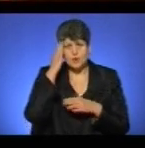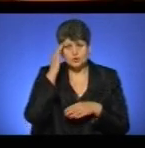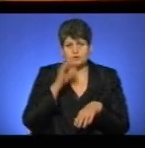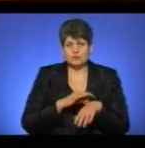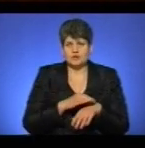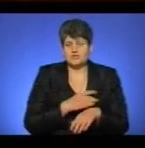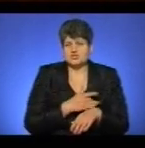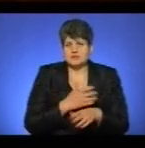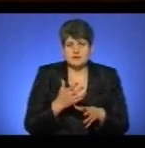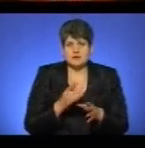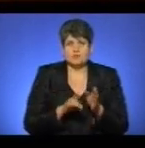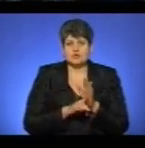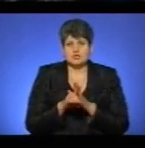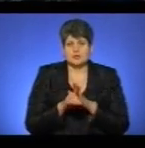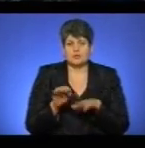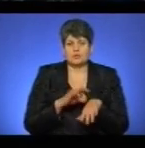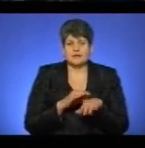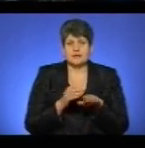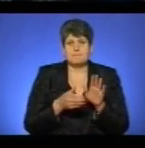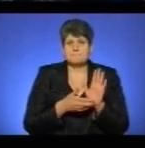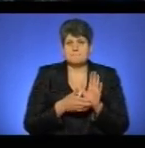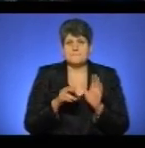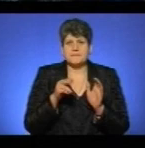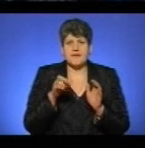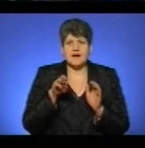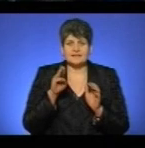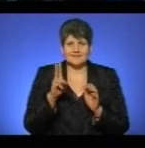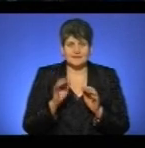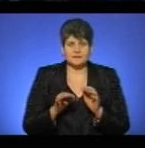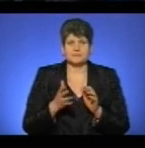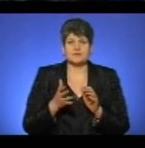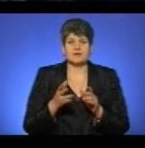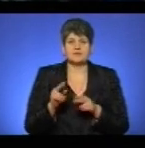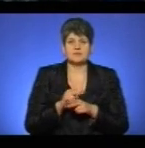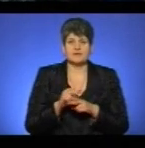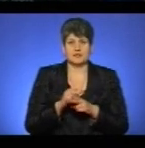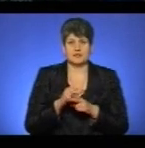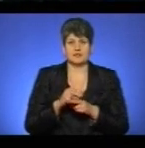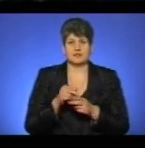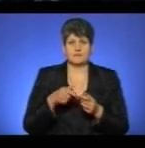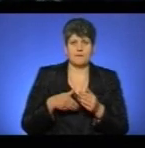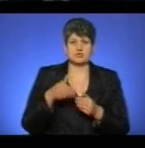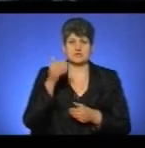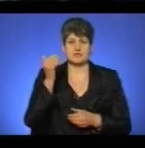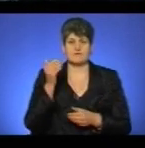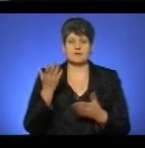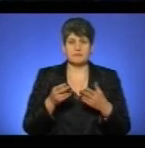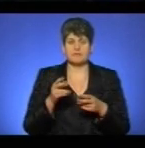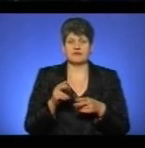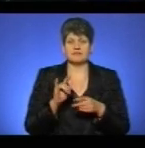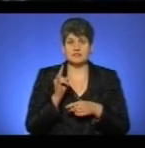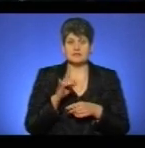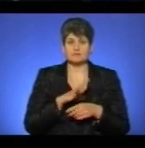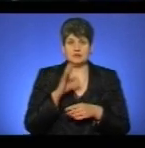Лише почали втрубувати п'ятки. Я лікувала дитину на п'яточки і виправляла її поставу. Все. То якби в дитини було якесь